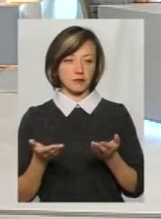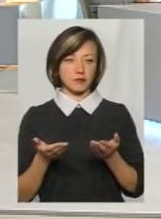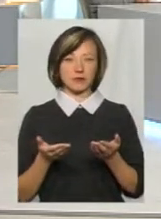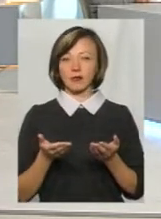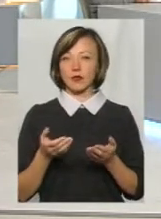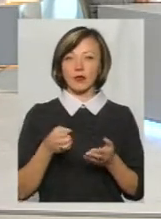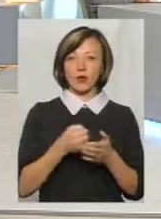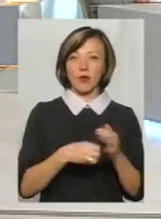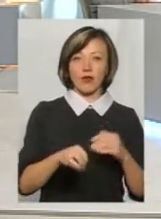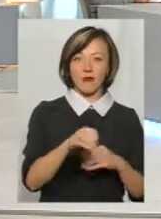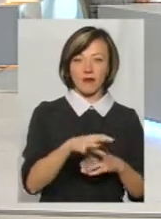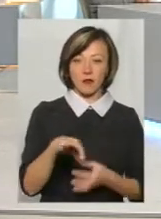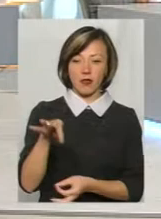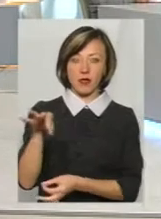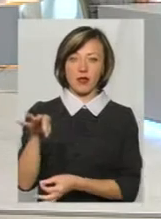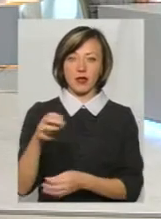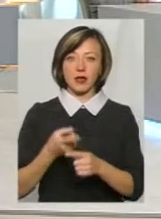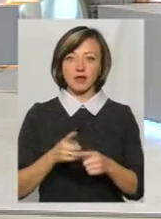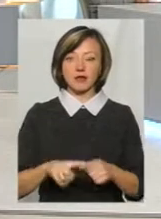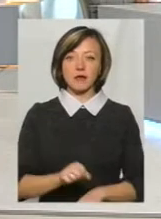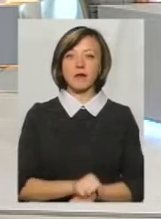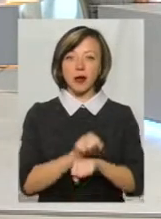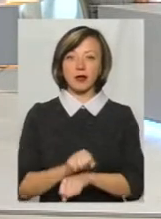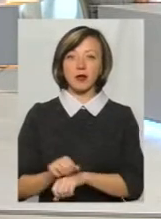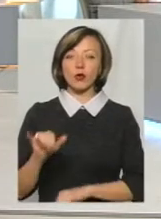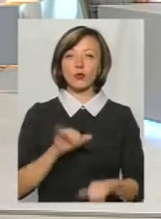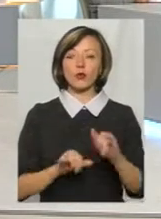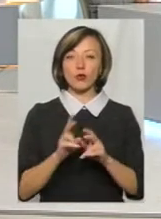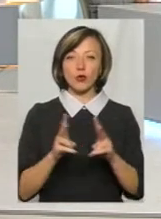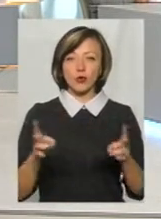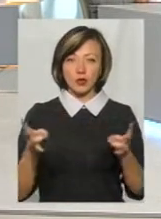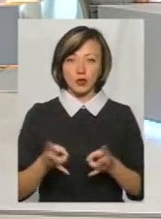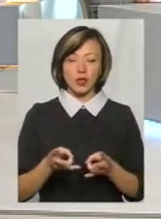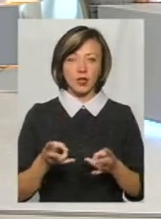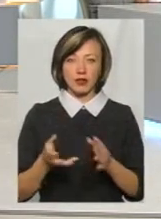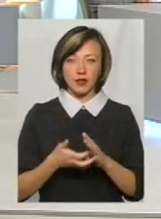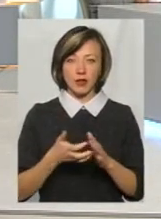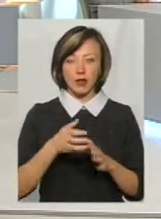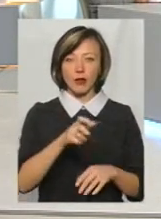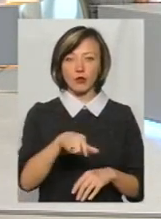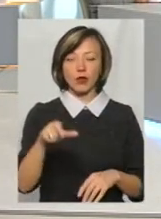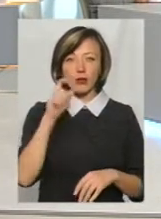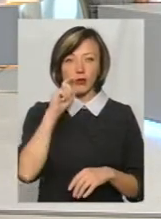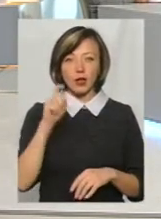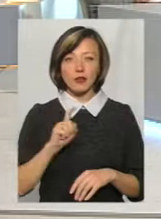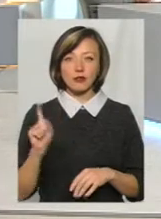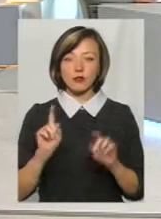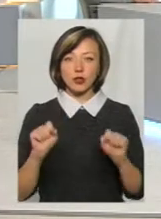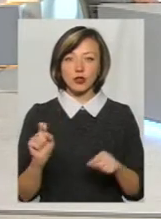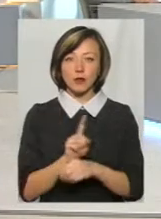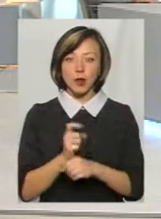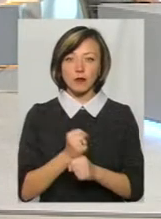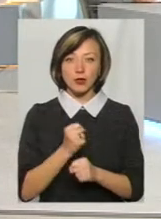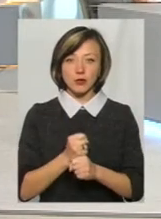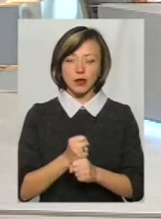Європи і нікуди. І ці Майдани кому потрібні. Вже нас не вистачає людей з України, щоб можна нормально родити,